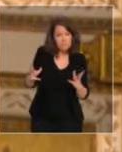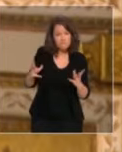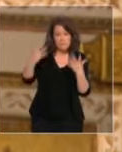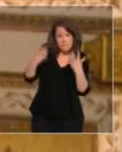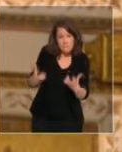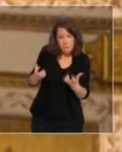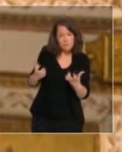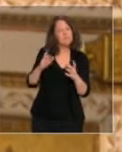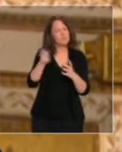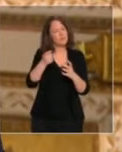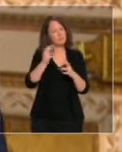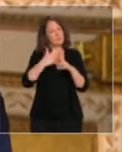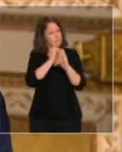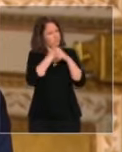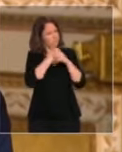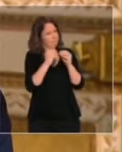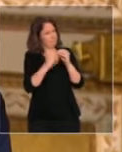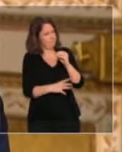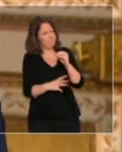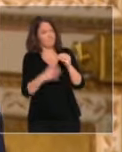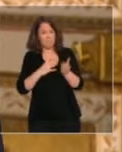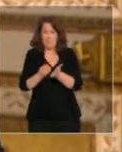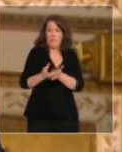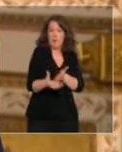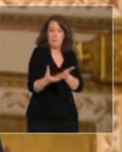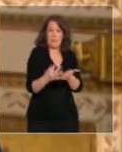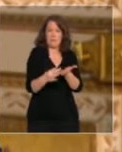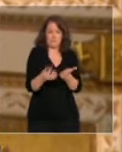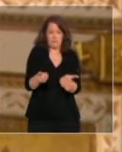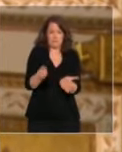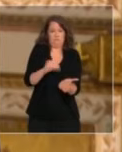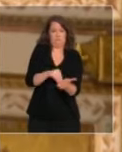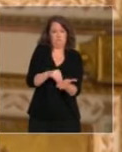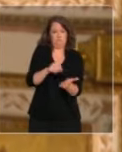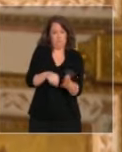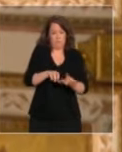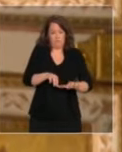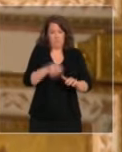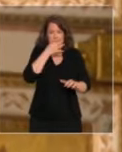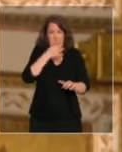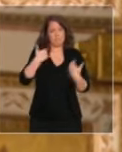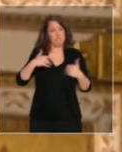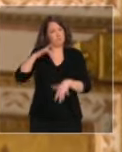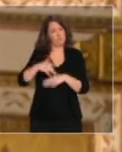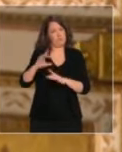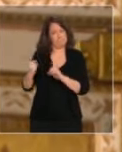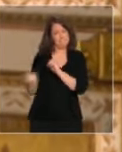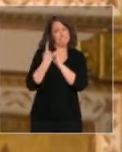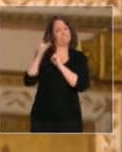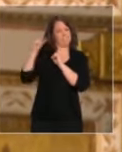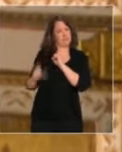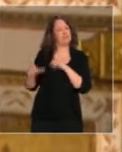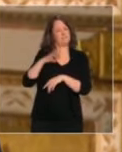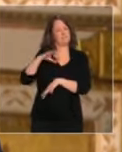permettra de savoir si, oui ou non, l'on s'est trouvé en contact avec une personne contaminée. Vous en avez sûrement entendu